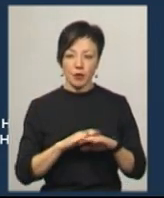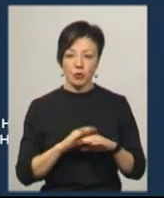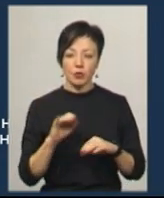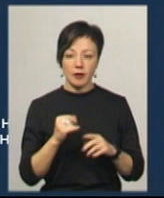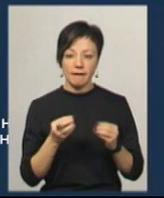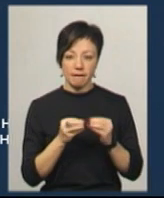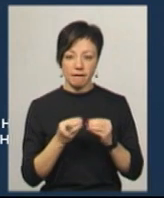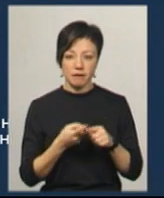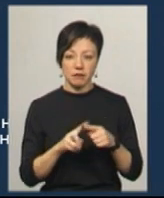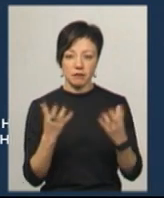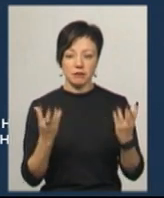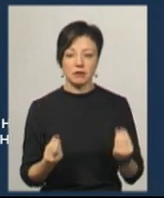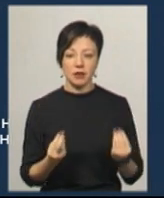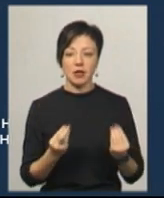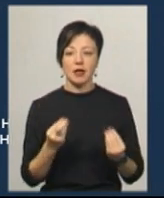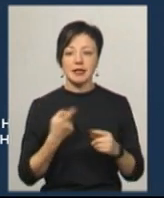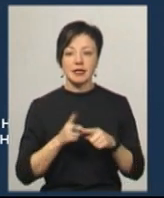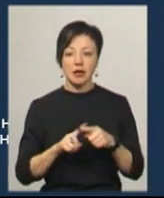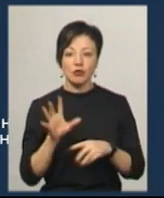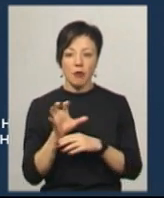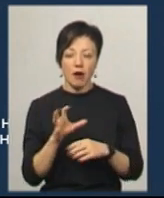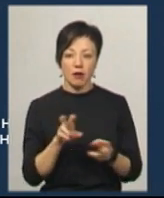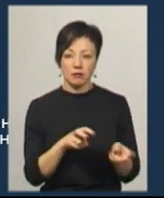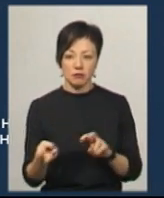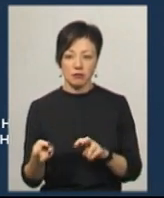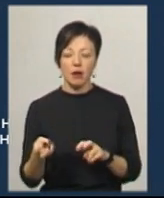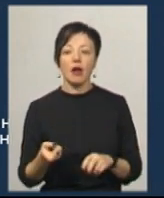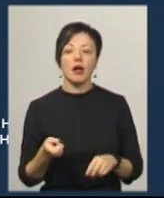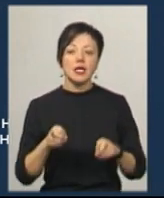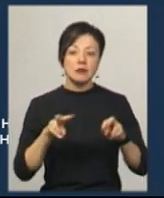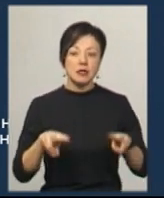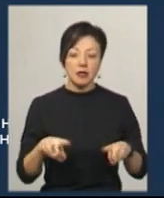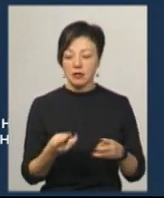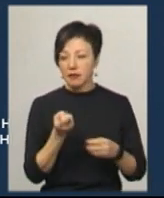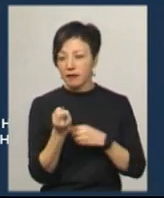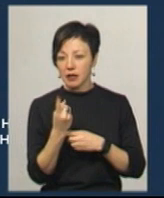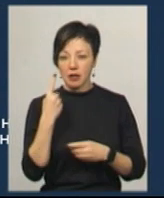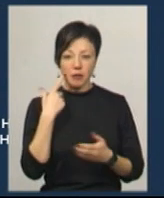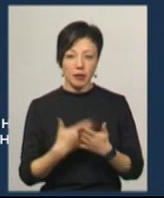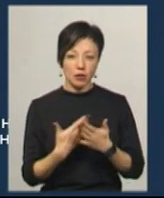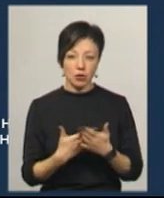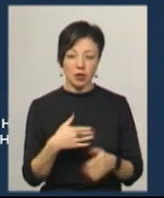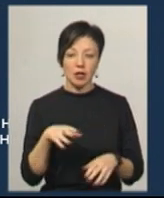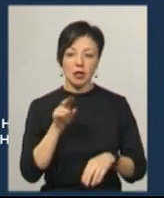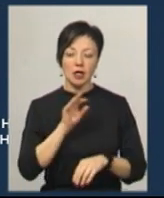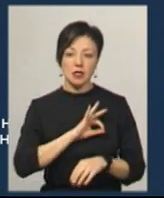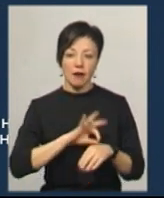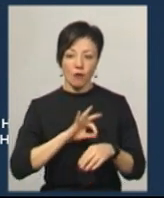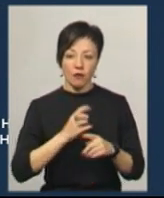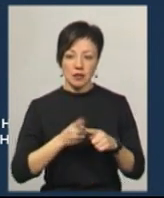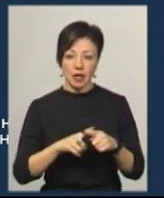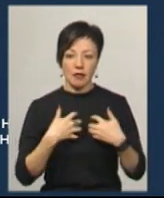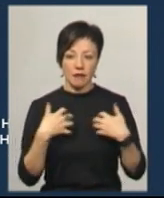того ж дня дана тварина загинува. Відповідно, у спеціалістів виникла підозра на захворювання цієї